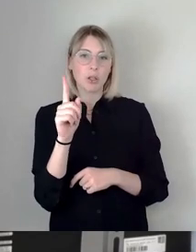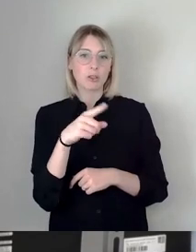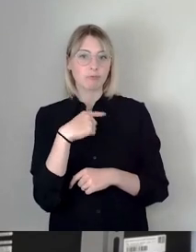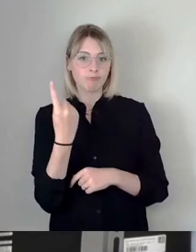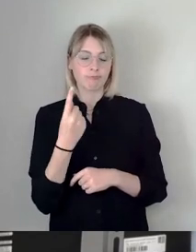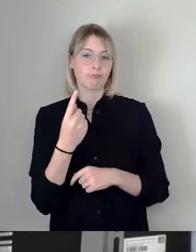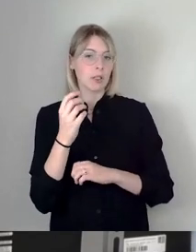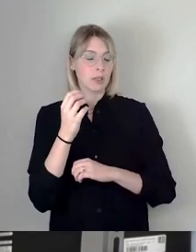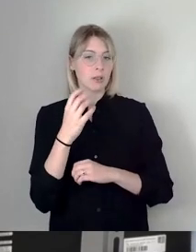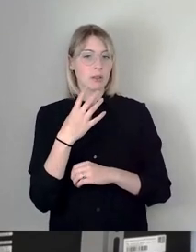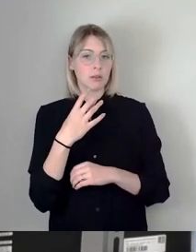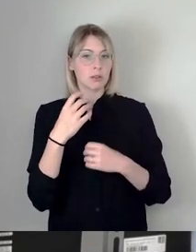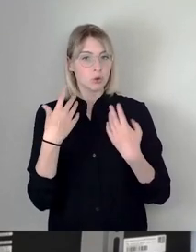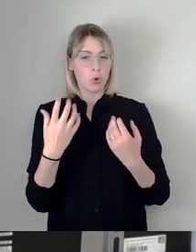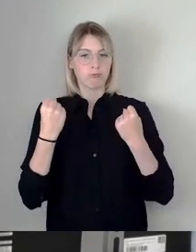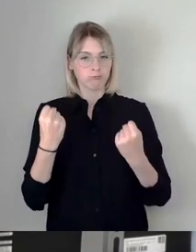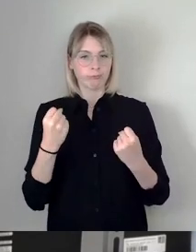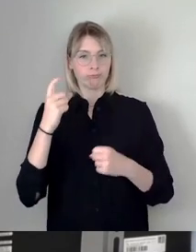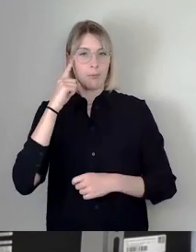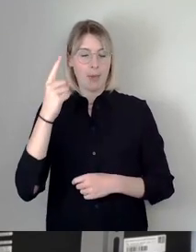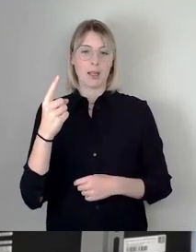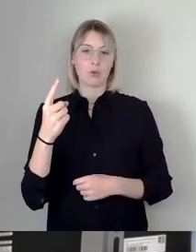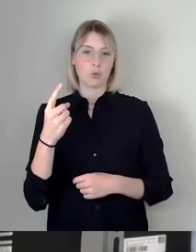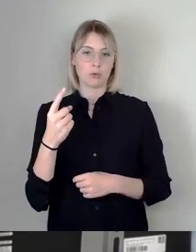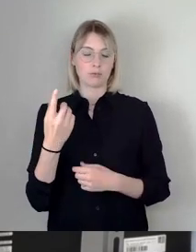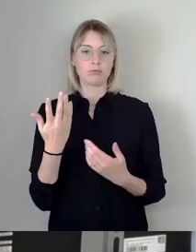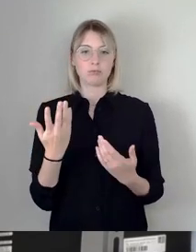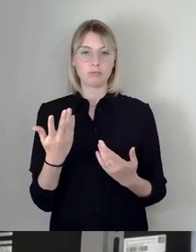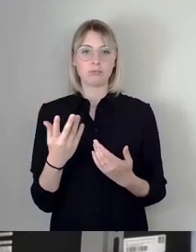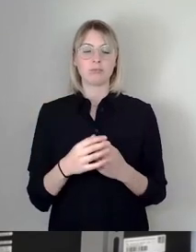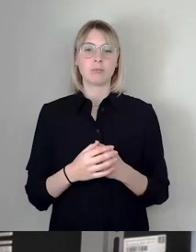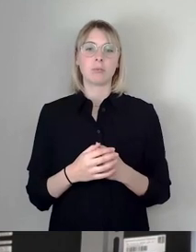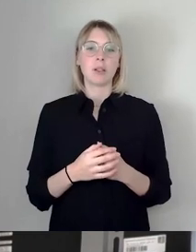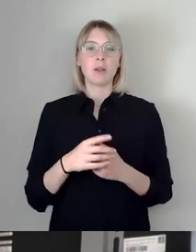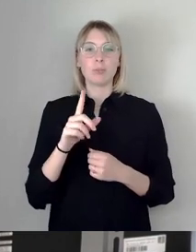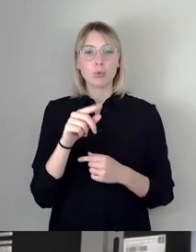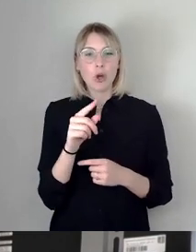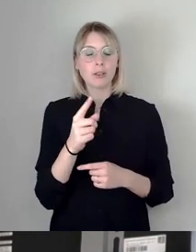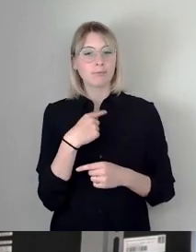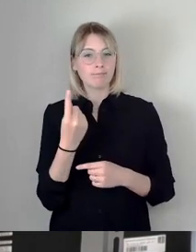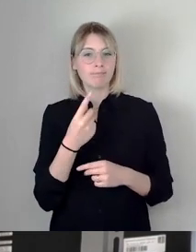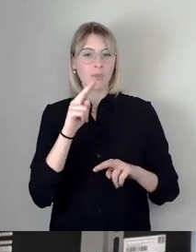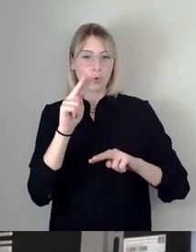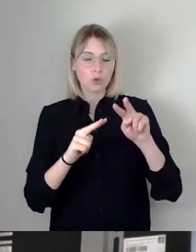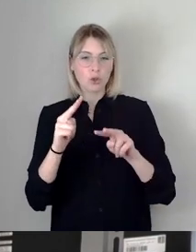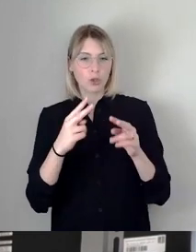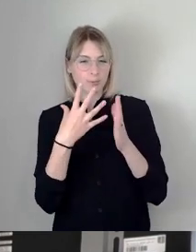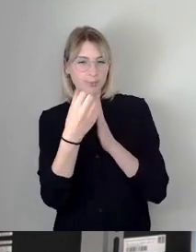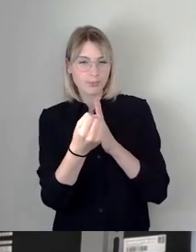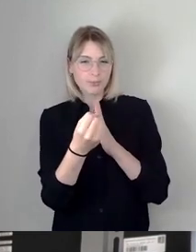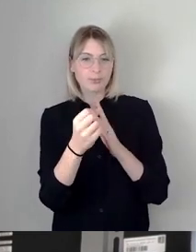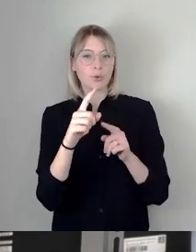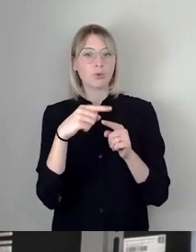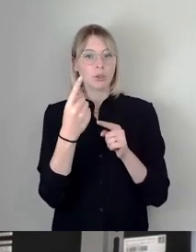oder Unterschiede ignorieren. Vielmehr bedeutet es, dass wir diese Unterschiede anerkennen und sie als Grundlage für einen